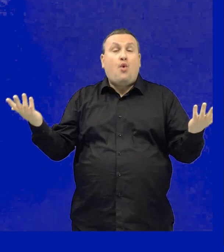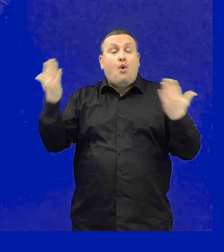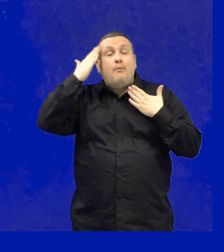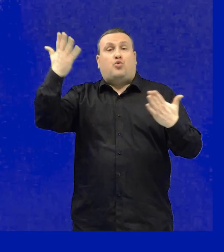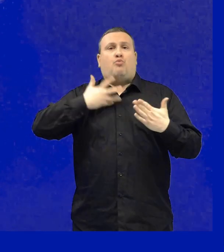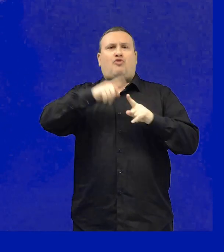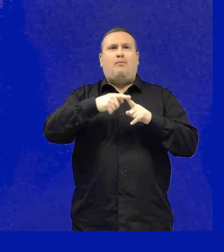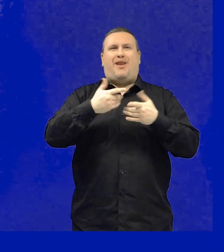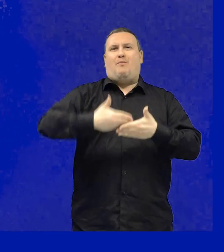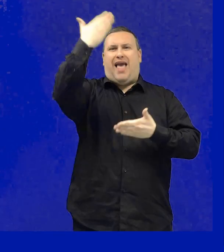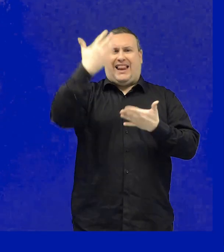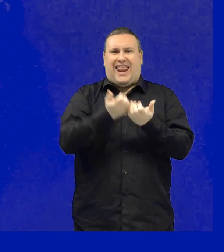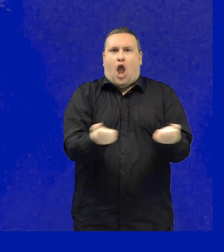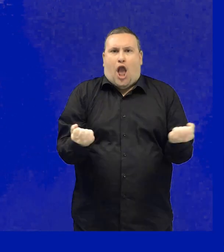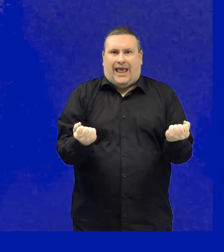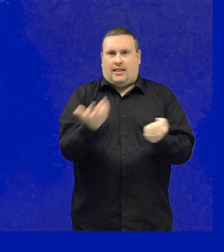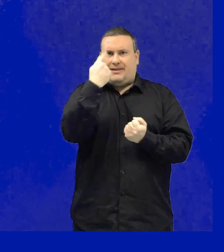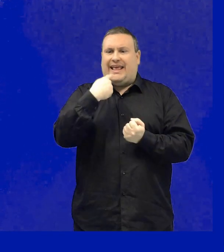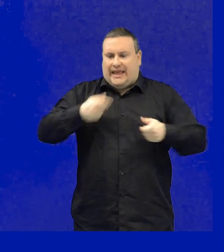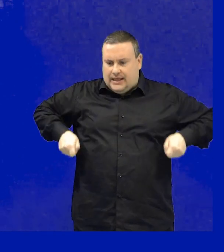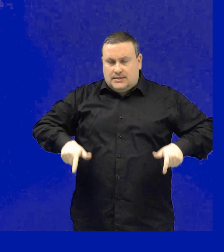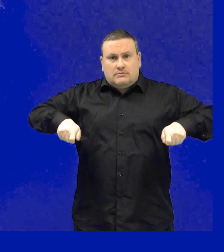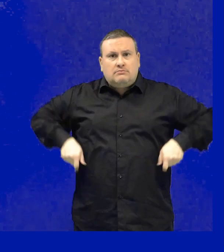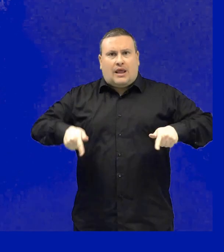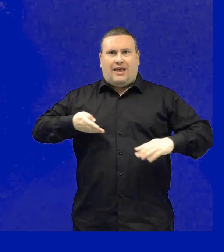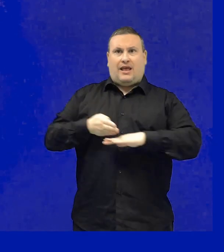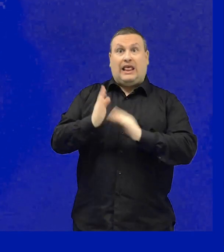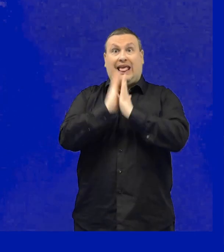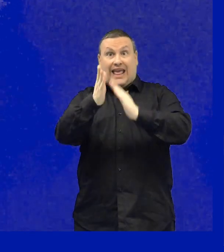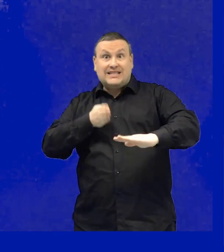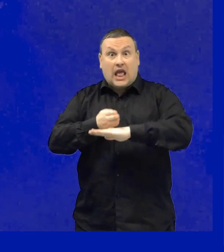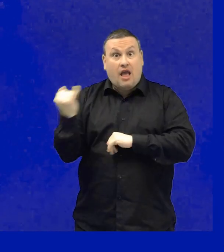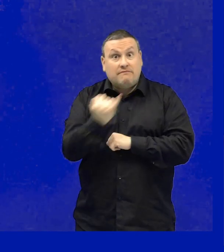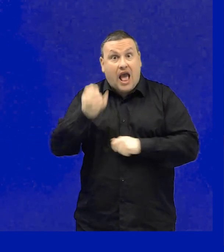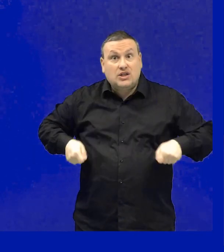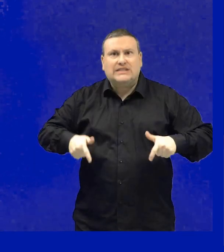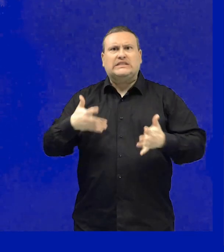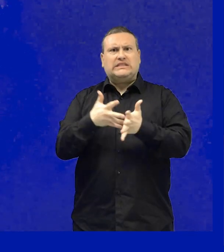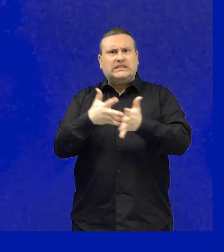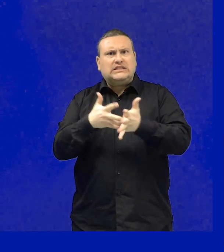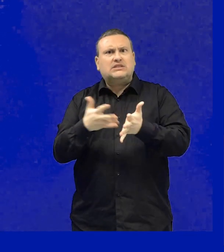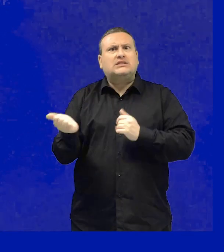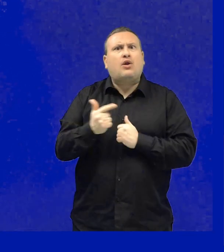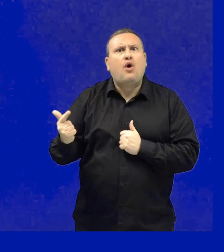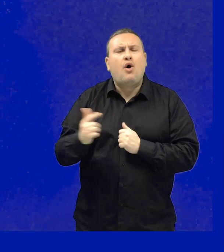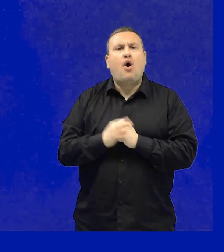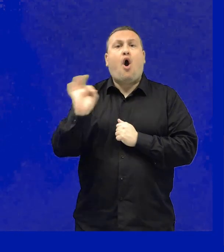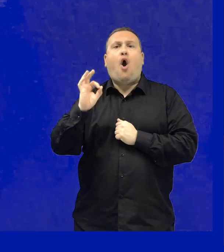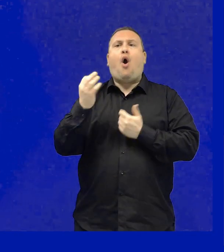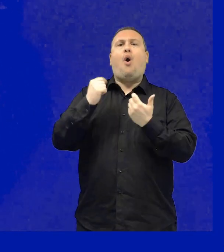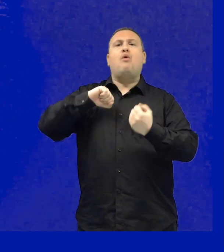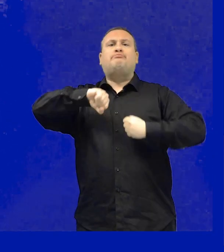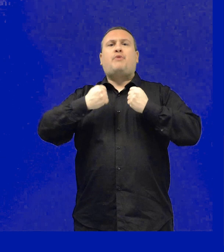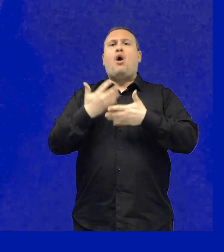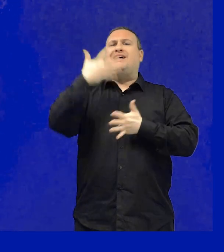Scortunatamente ci sono anche le barriere architettoniche. Se usi una sedia a rotelle, hai facile accesso in chiesa? O le barriere